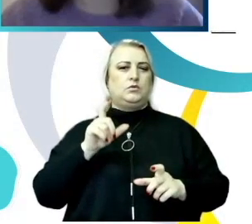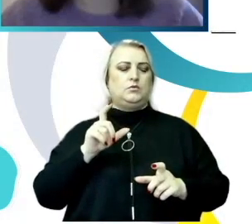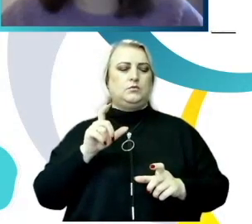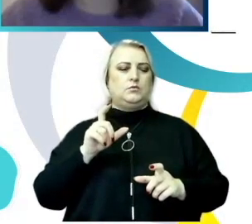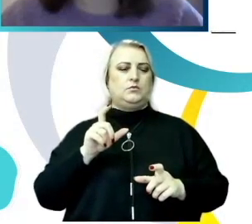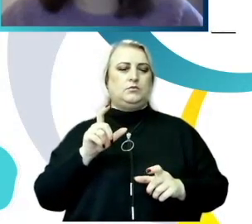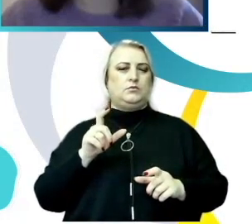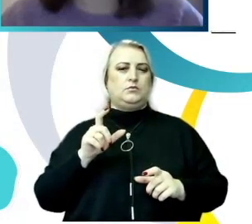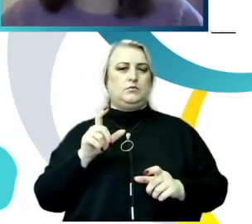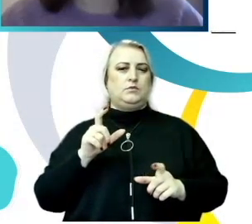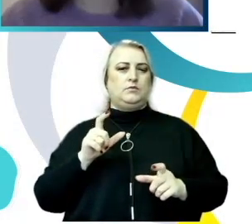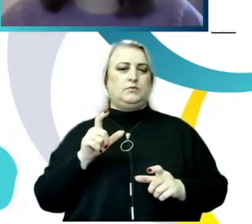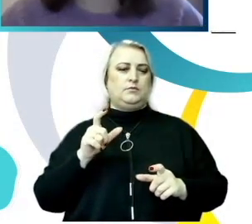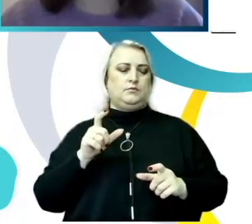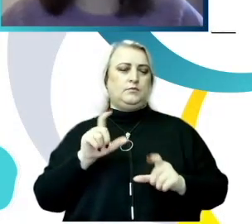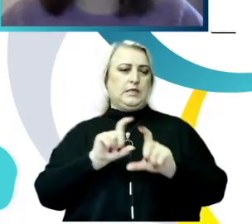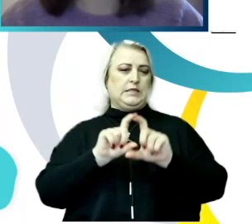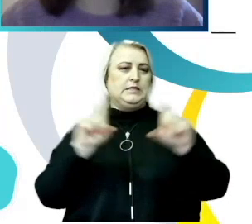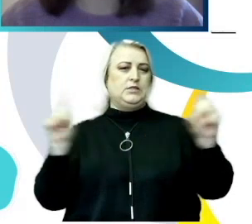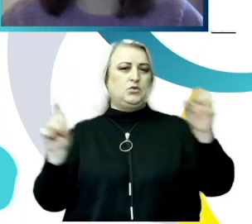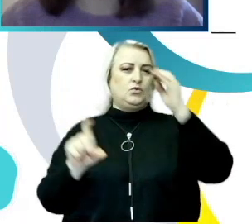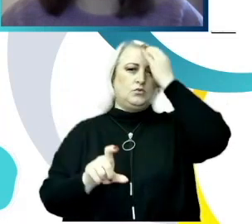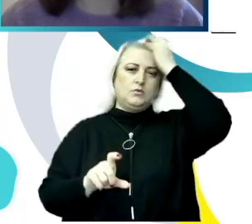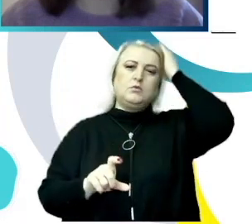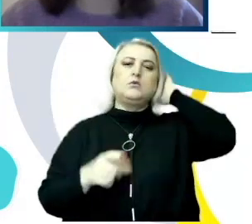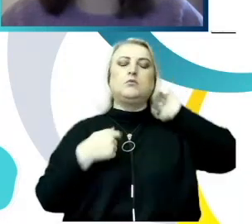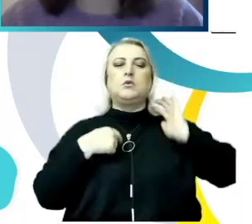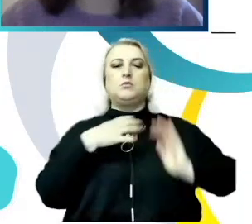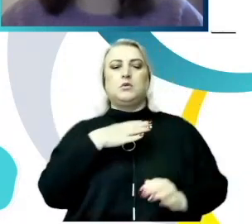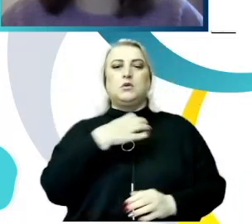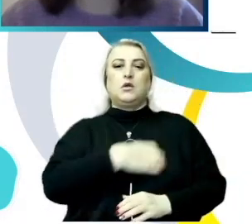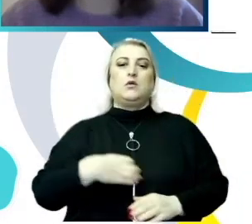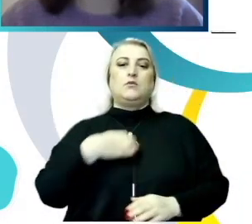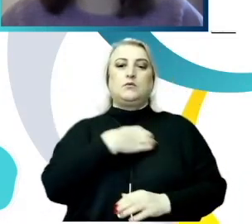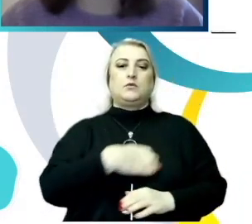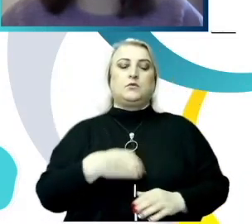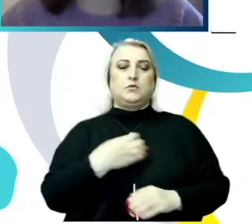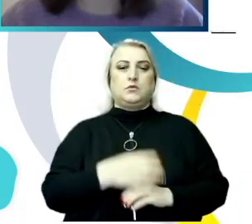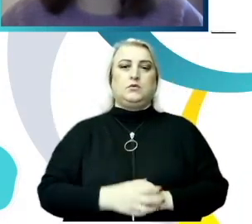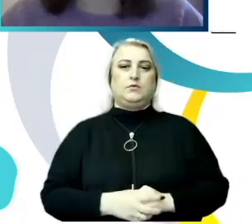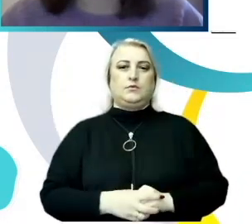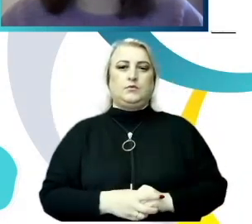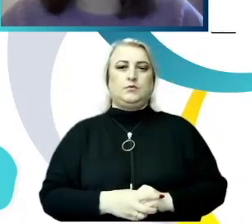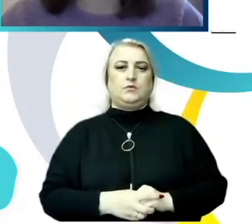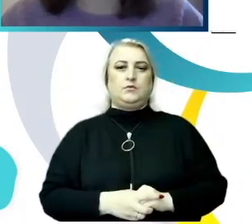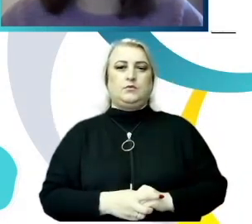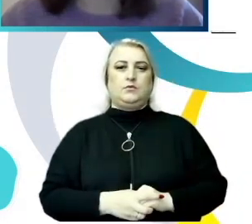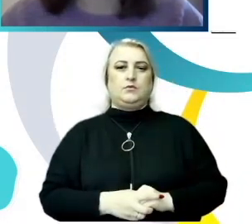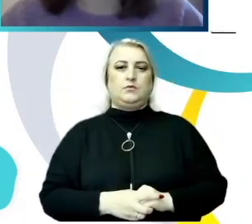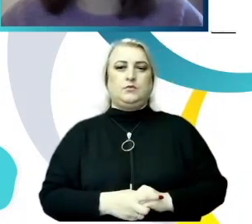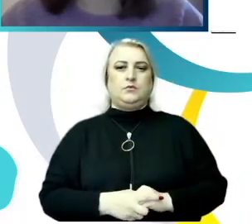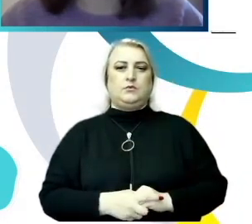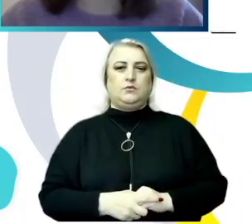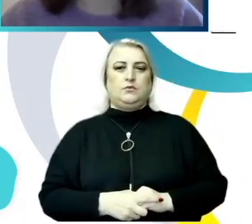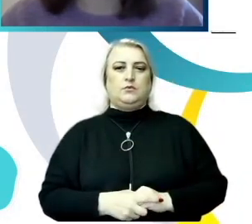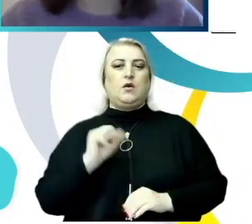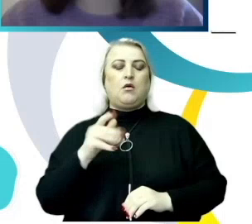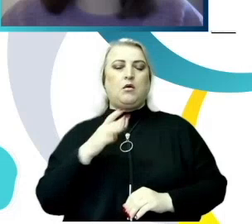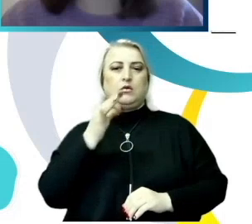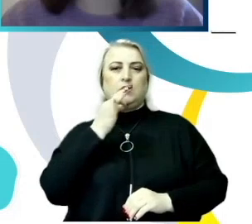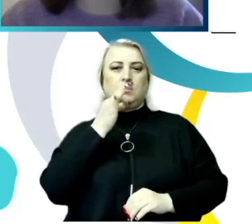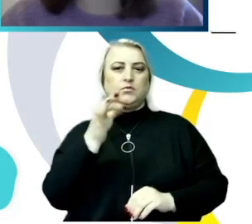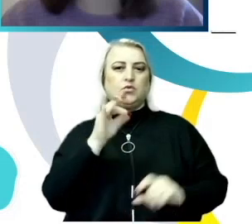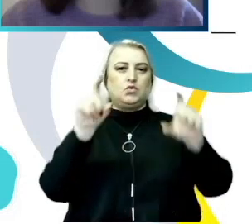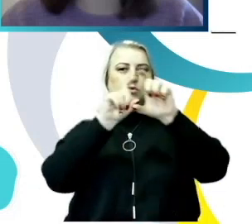hărțuierii sexuale, pentru că pentru noi a fost important nu doar să vedem prevalența acestui fenomen, dar și cum au răspuns instituțiile